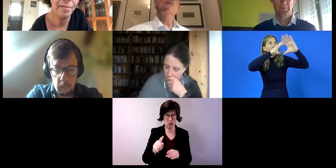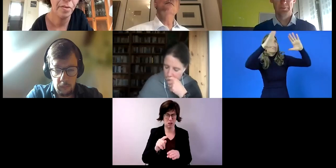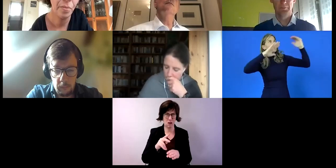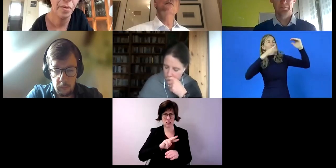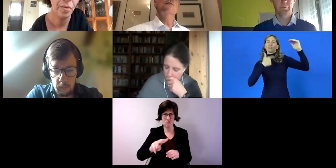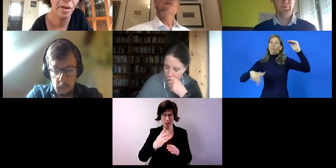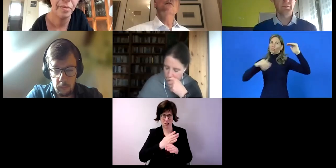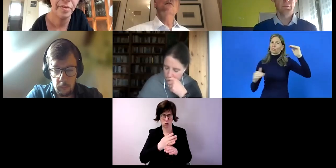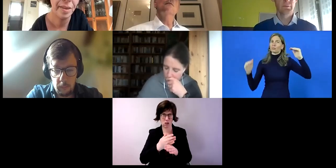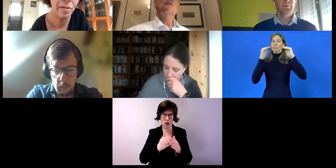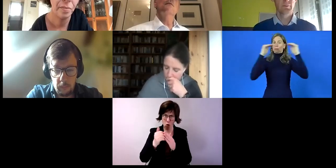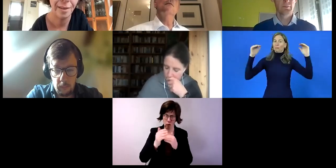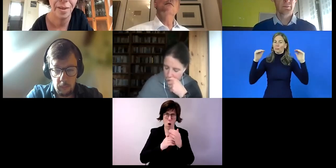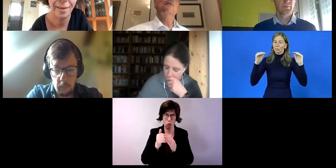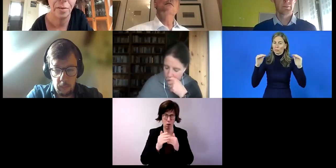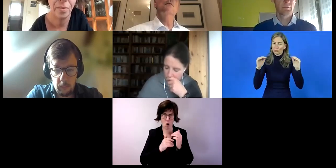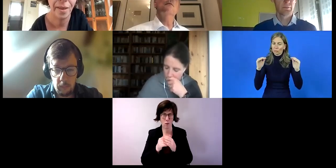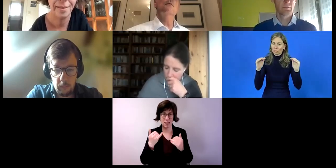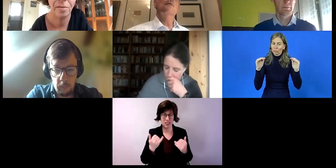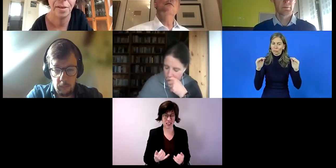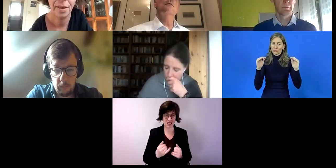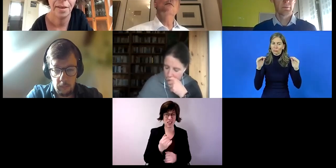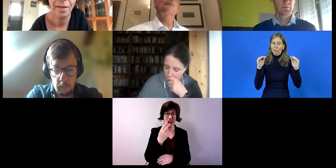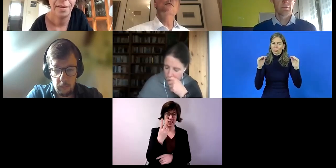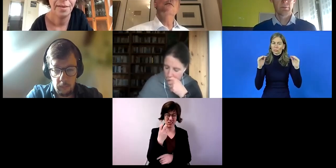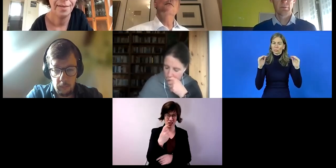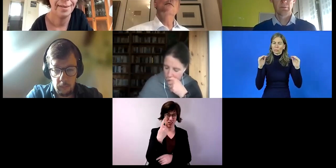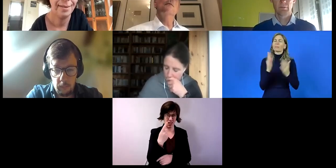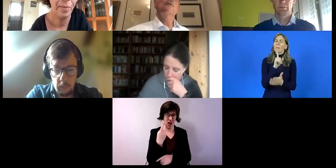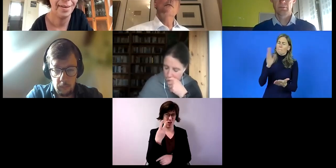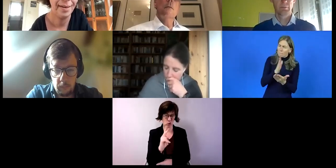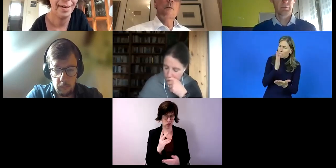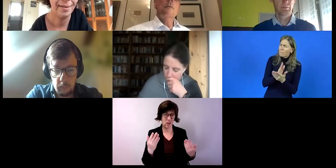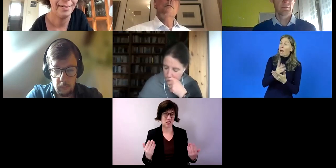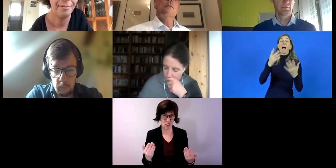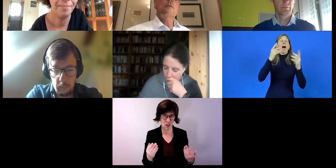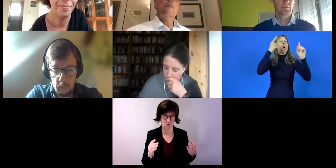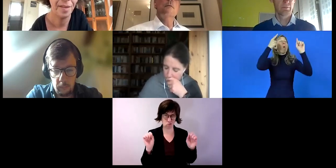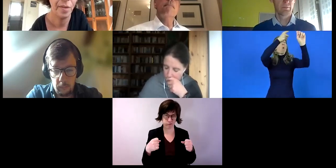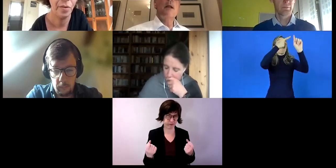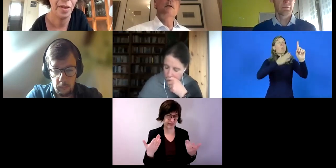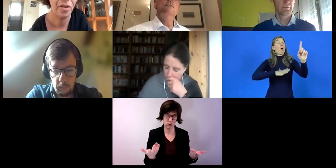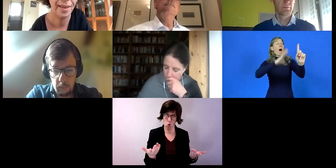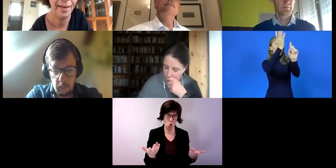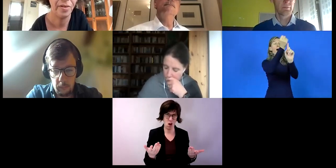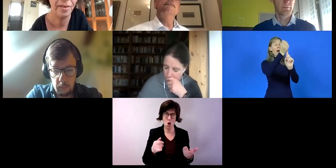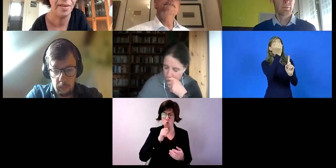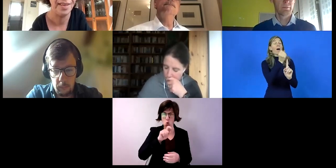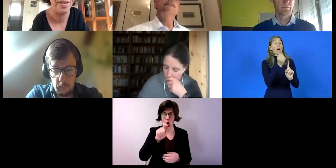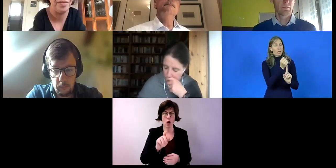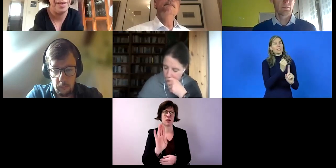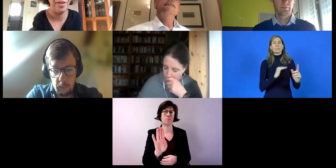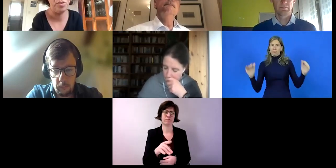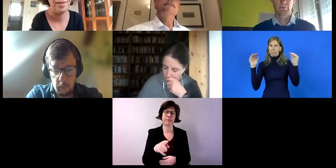und ausgebaut wurde. Aber wir befinden uns im Jahr 2021. Und dass es nicht mehr sein kann, dass man jungen Menschen sagt, ja, aus